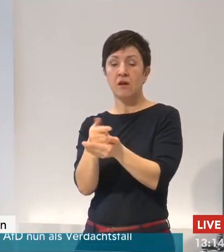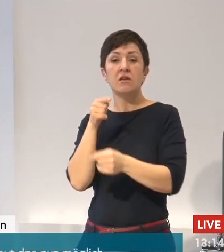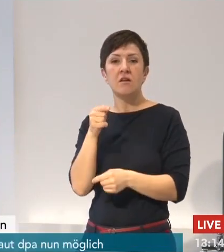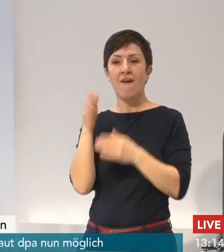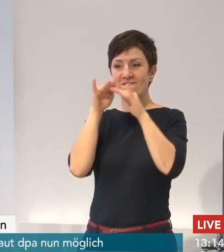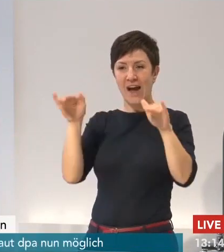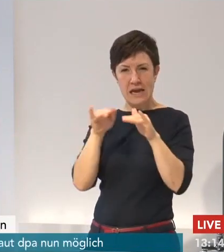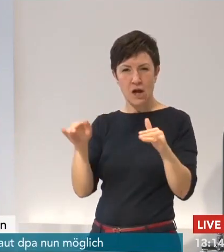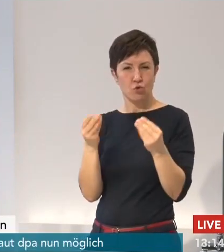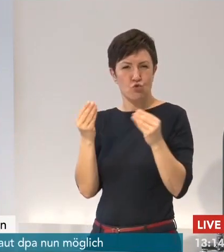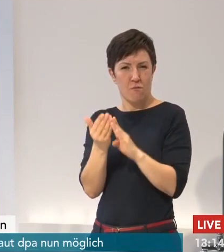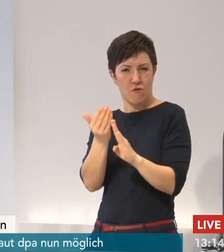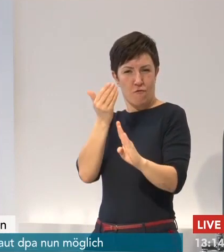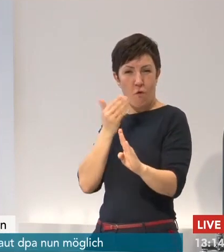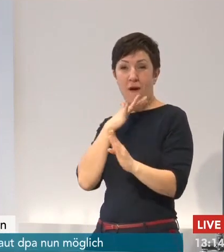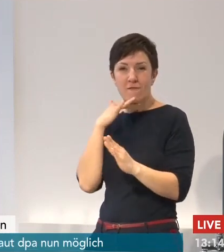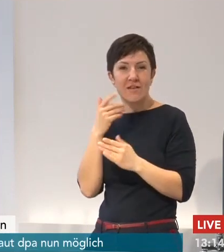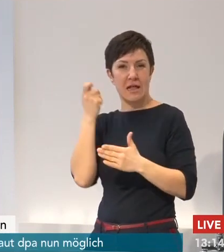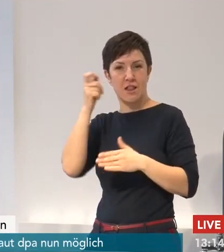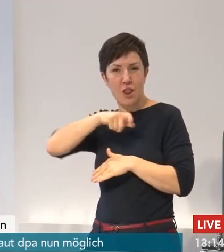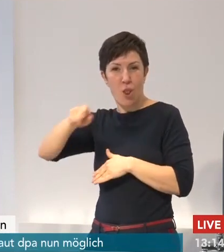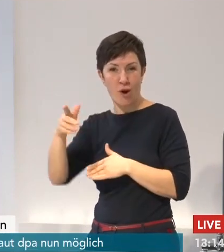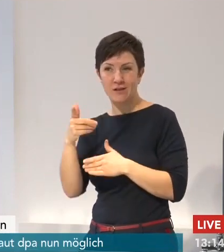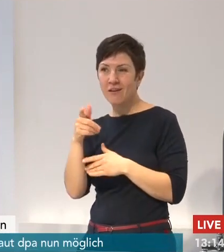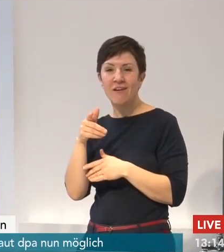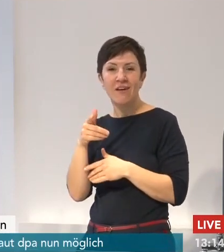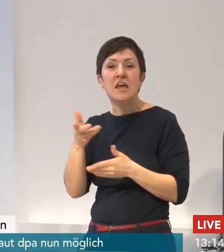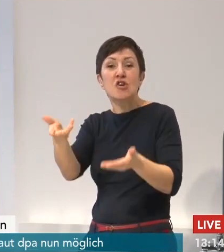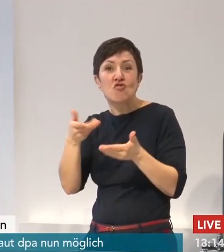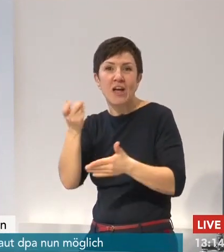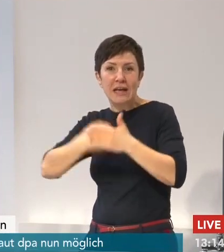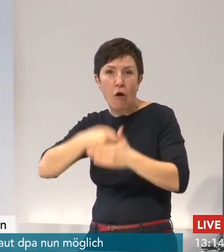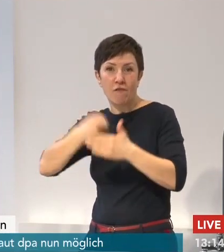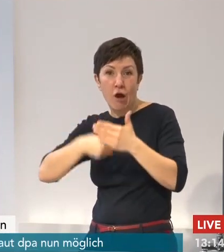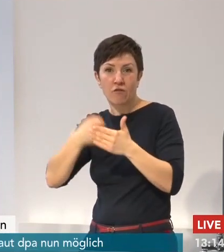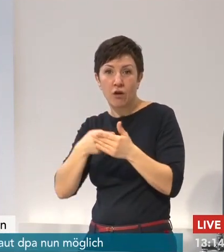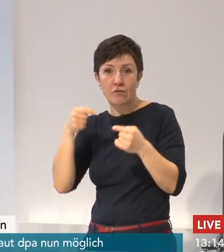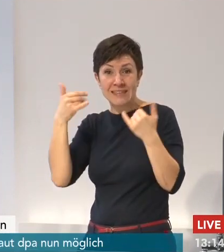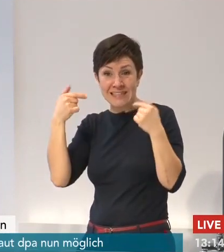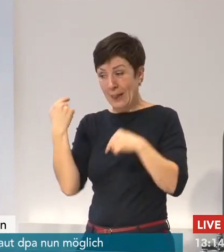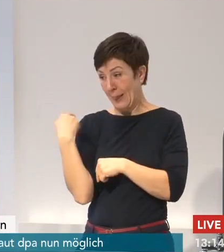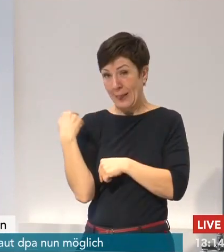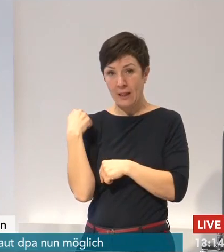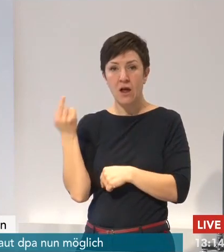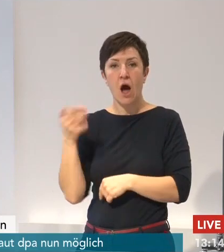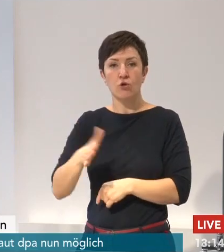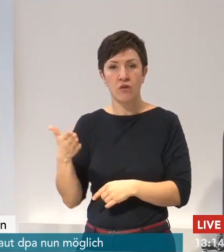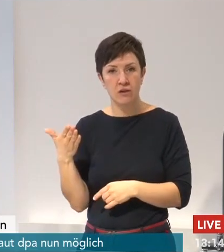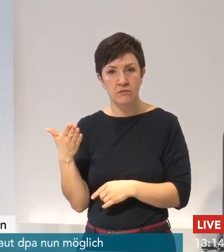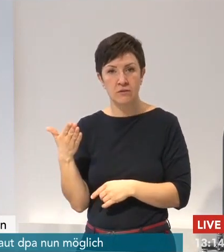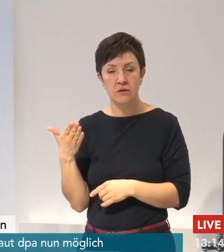viel bekanntlich weitestgehend aus. Und was die Wirtschaft in dieser Ausnahmesituation neben schneller, möglichst unbürokratischer Hilfe,